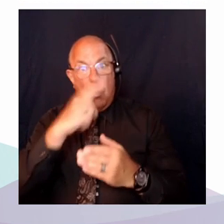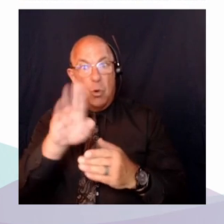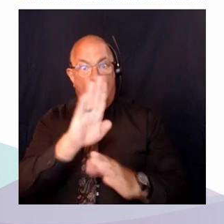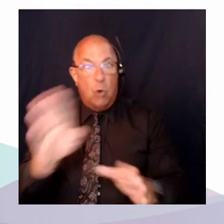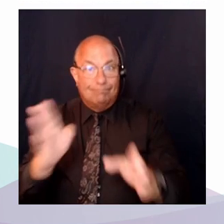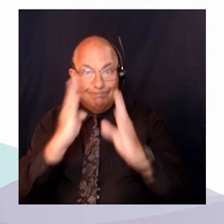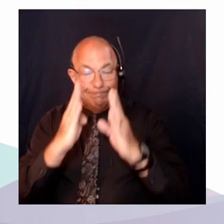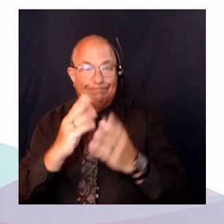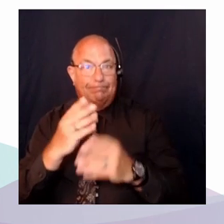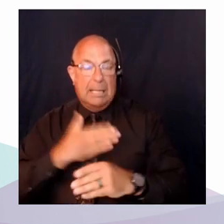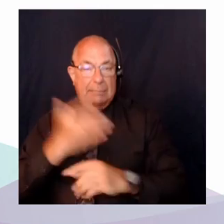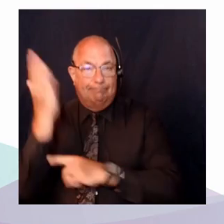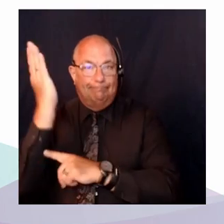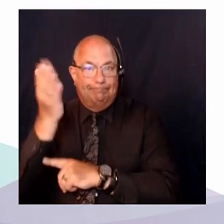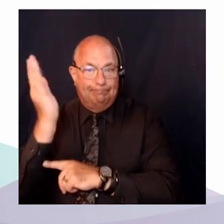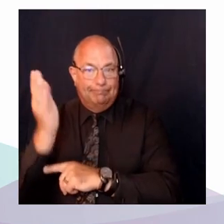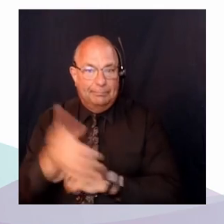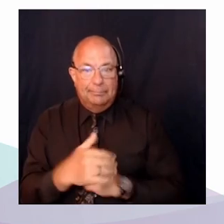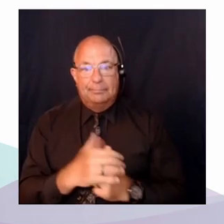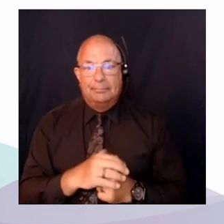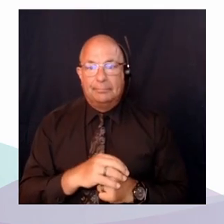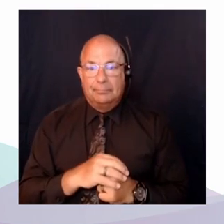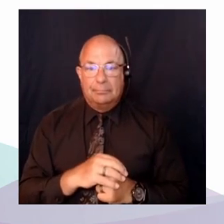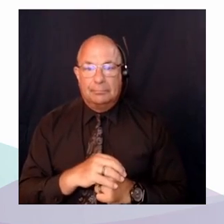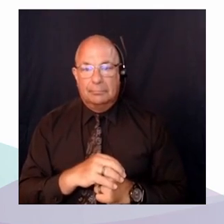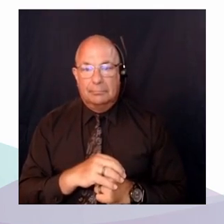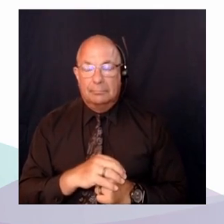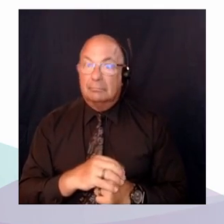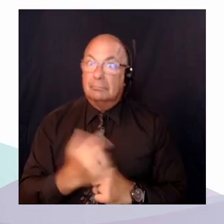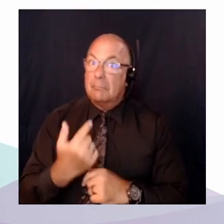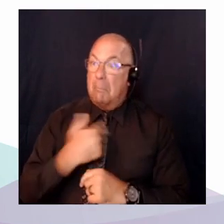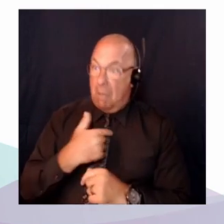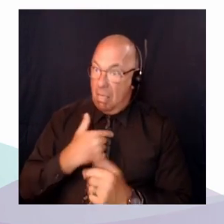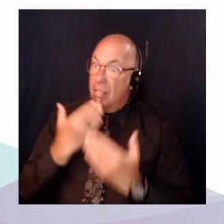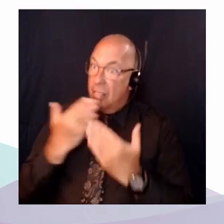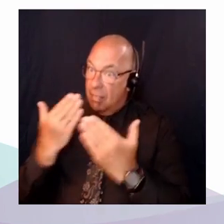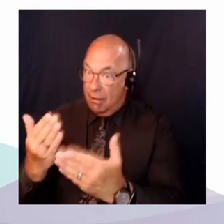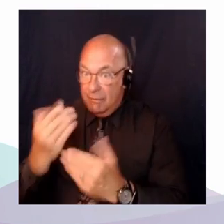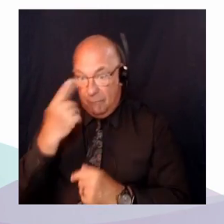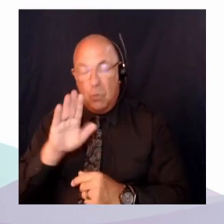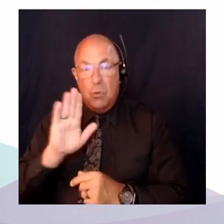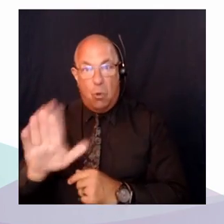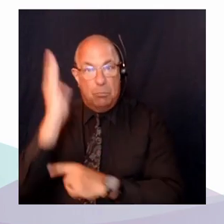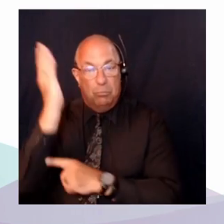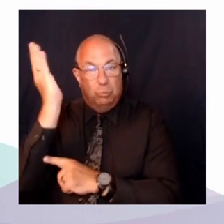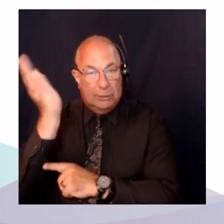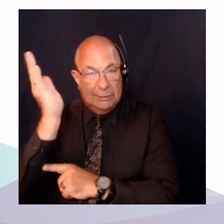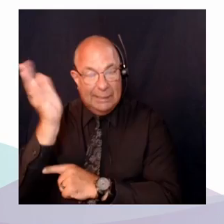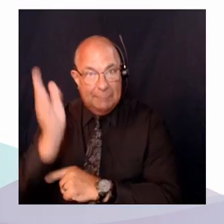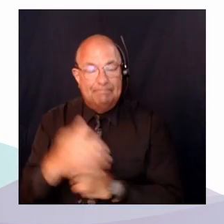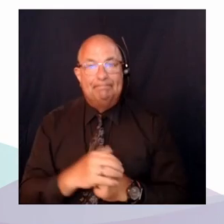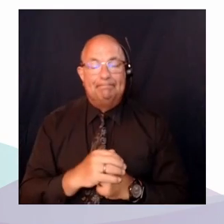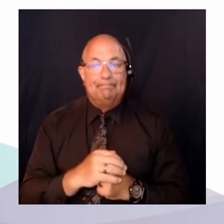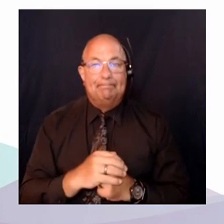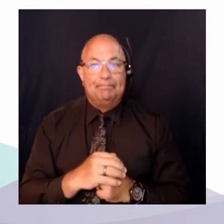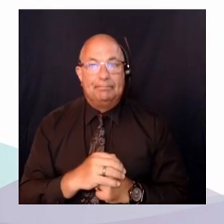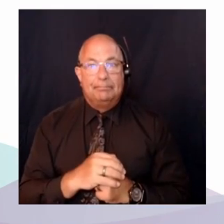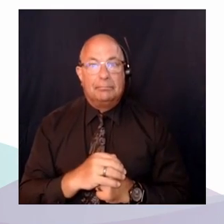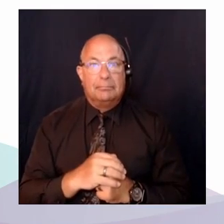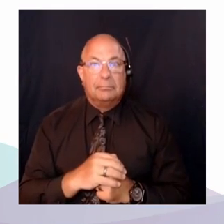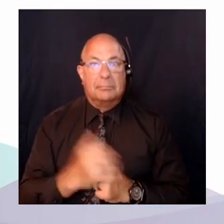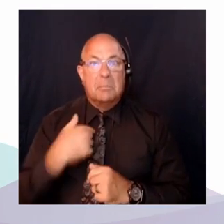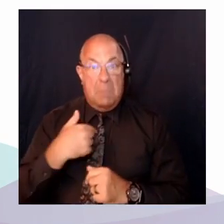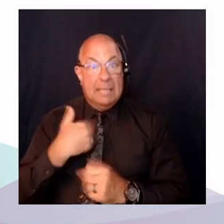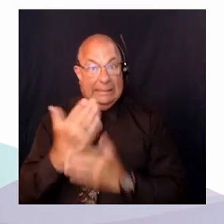C'est moi qui vous remercie pour votre conférence, et bien entendu, j'ai plusieurs questions, et ces